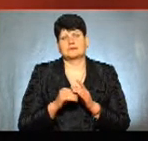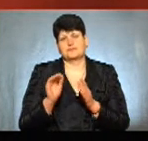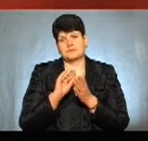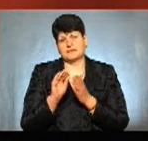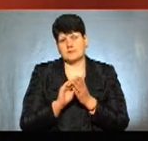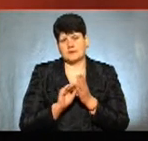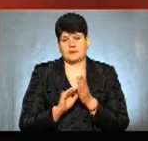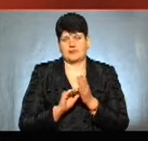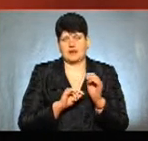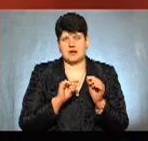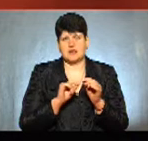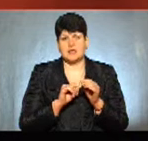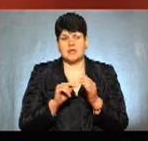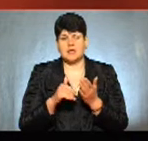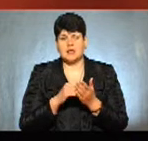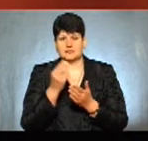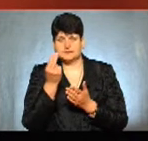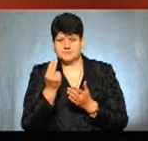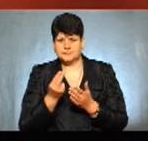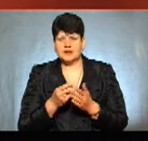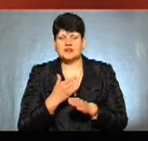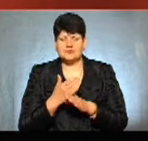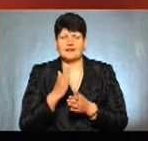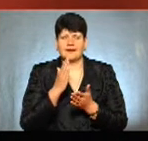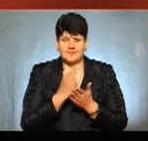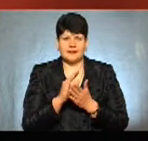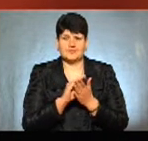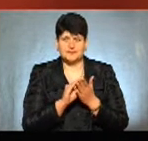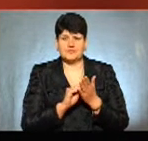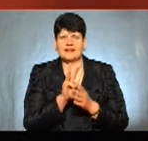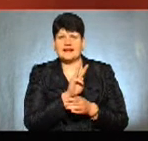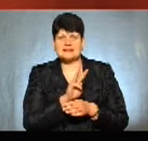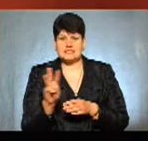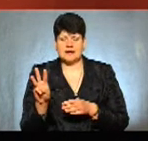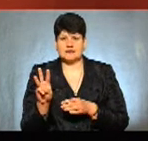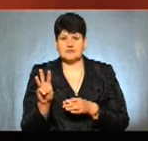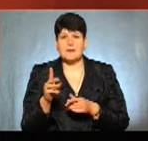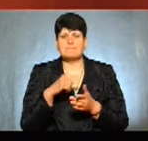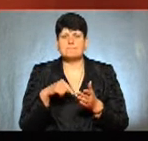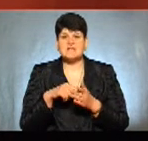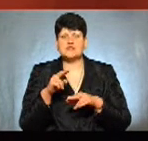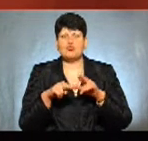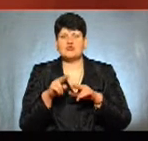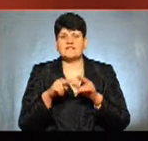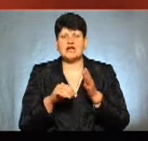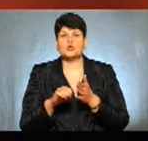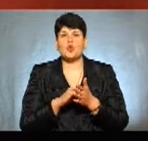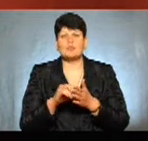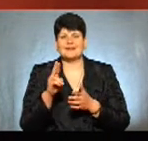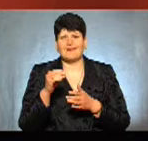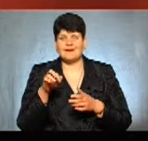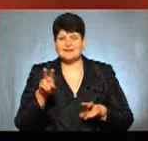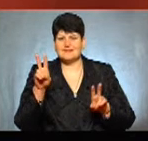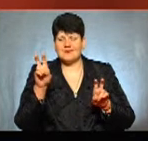ознайомитися. Конкретно вже на веб-сайті, я вже говорив, розділ місто на документацію. І кожен підприємець,